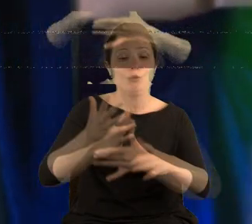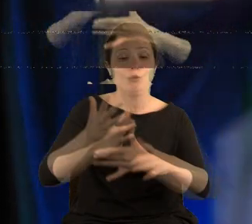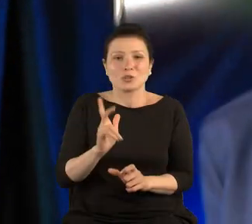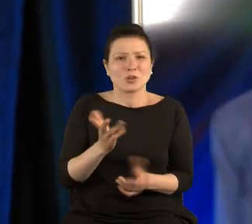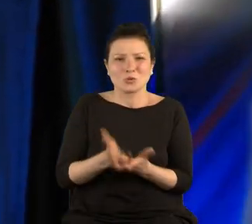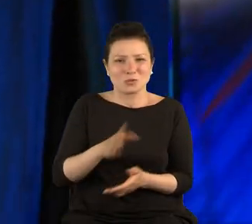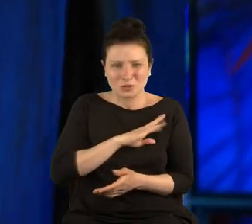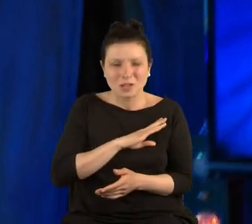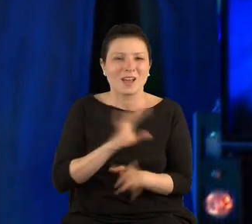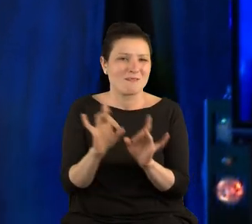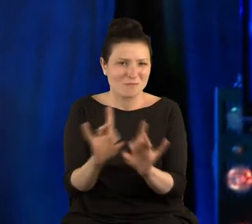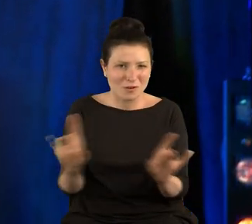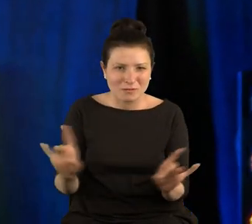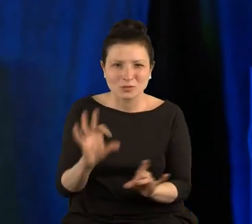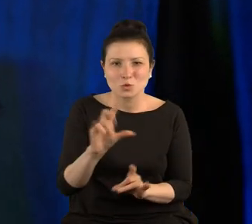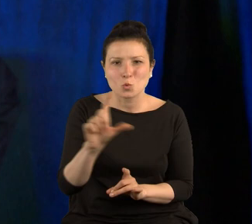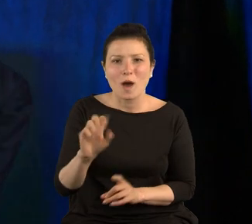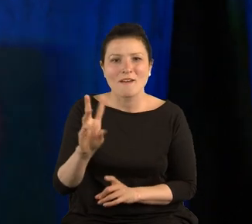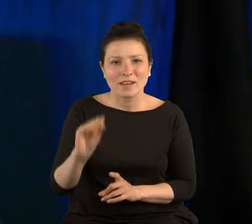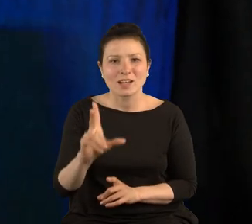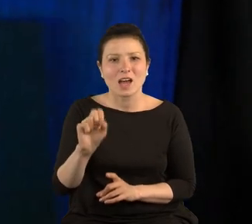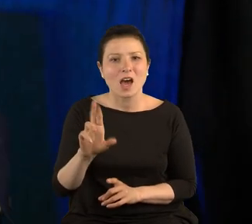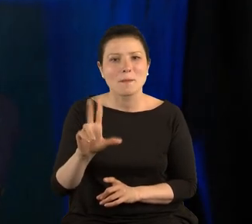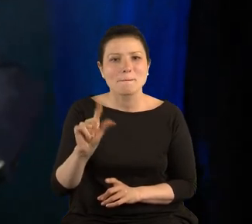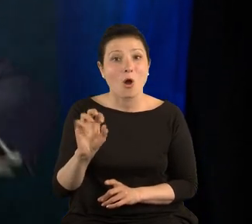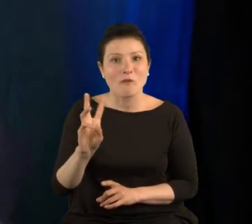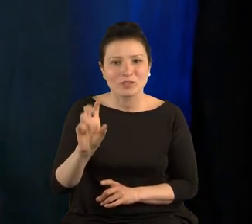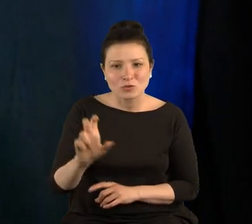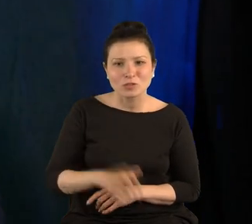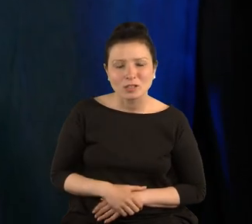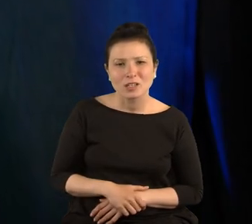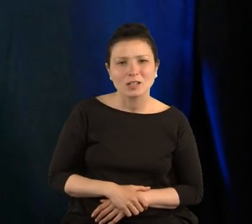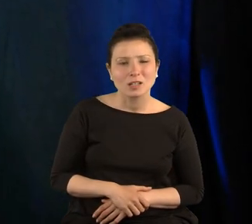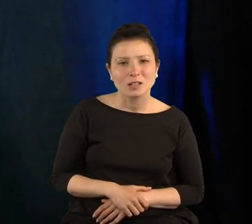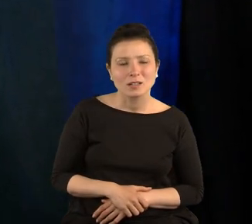profesor Sławek Karpowicz ci mi pyta.